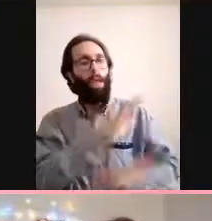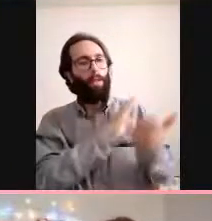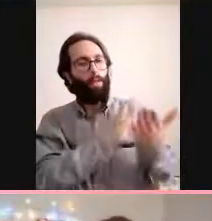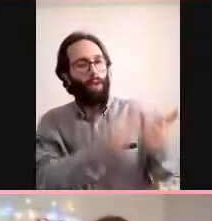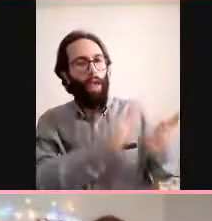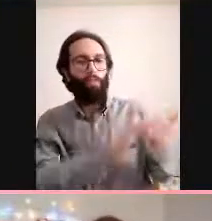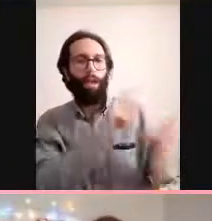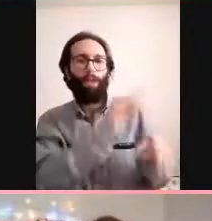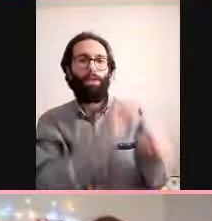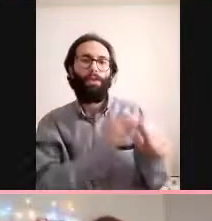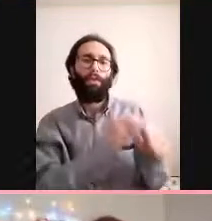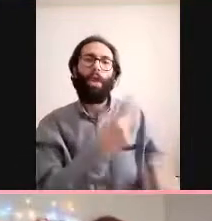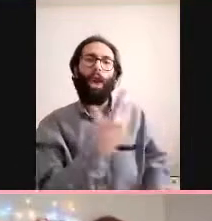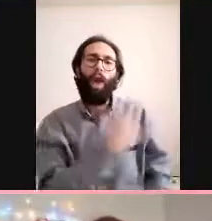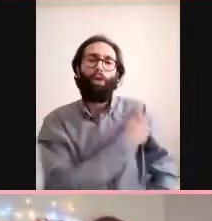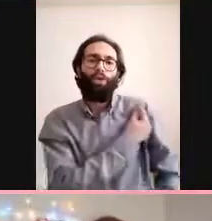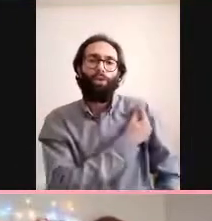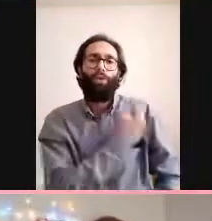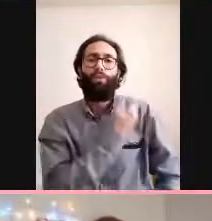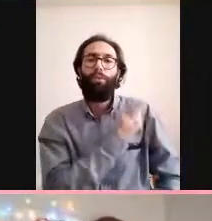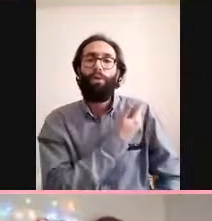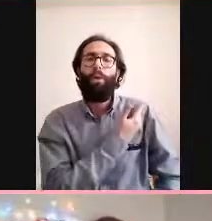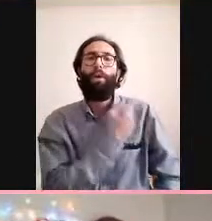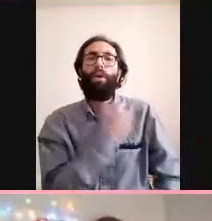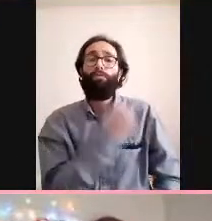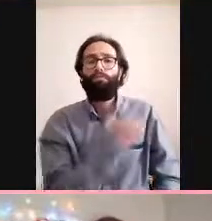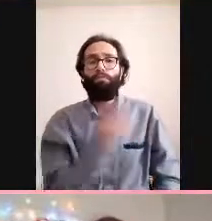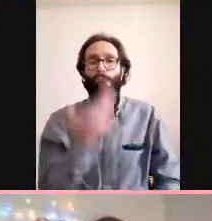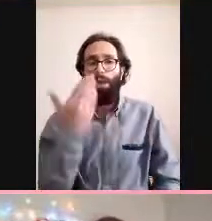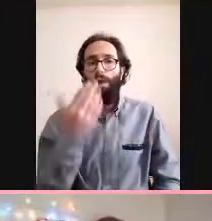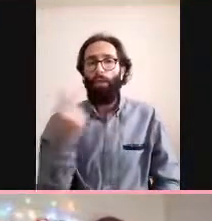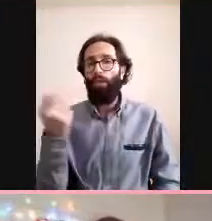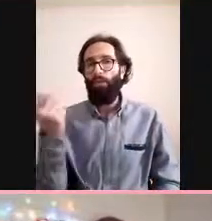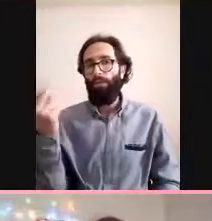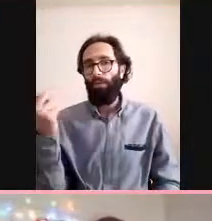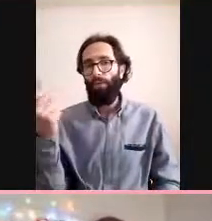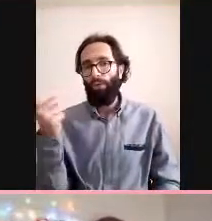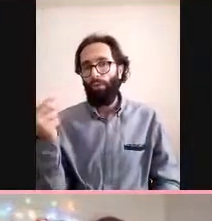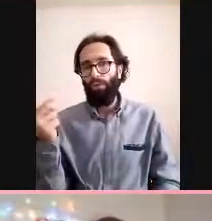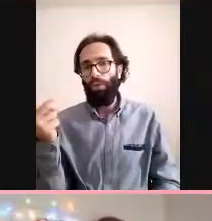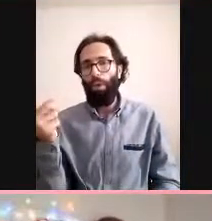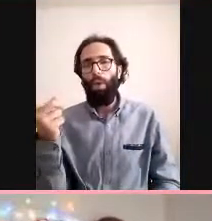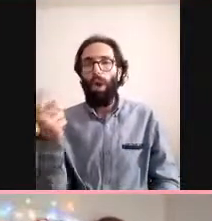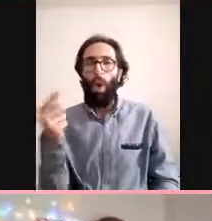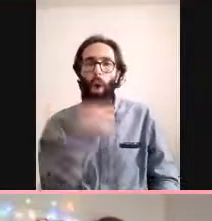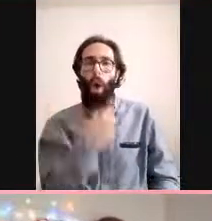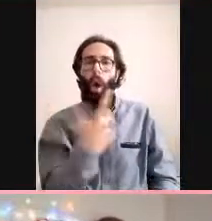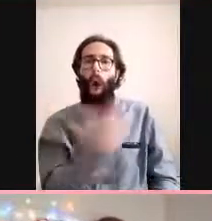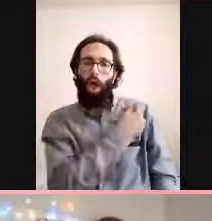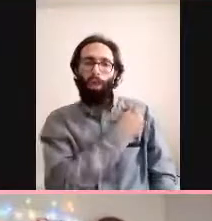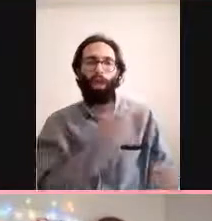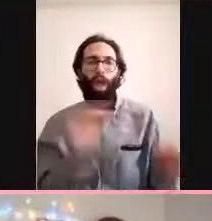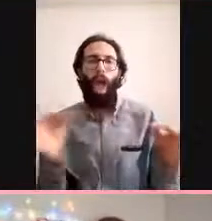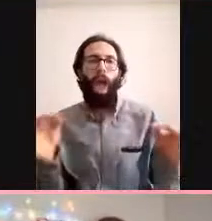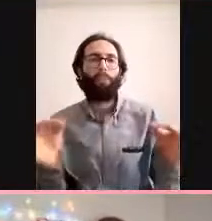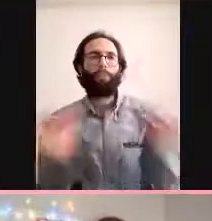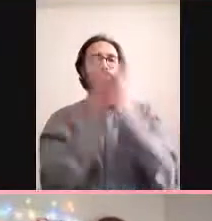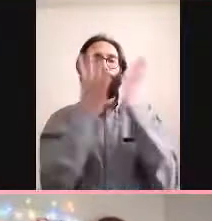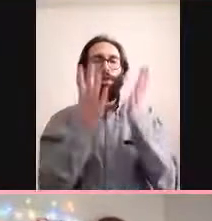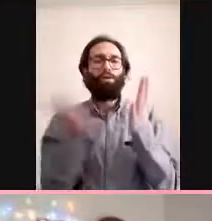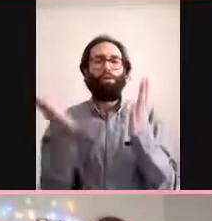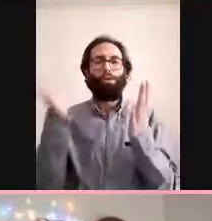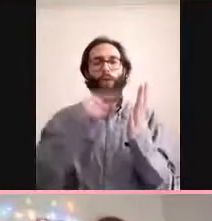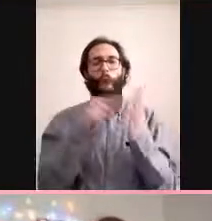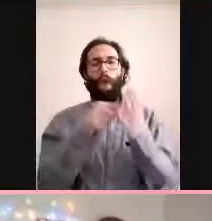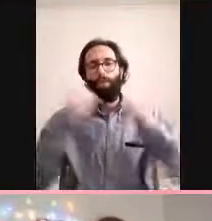aşının zaten o olacak bir şey onun için mesela grip aşısına her sene oluyoruz yani bunun da muhtemelen grip aşısında